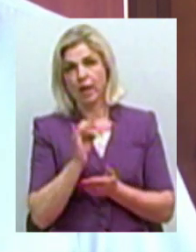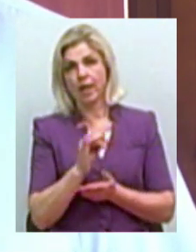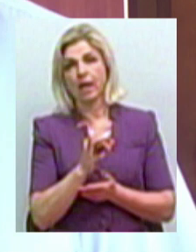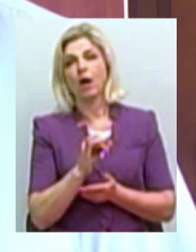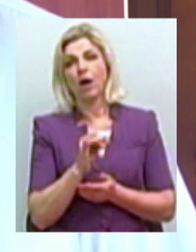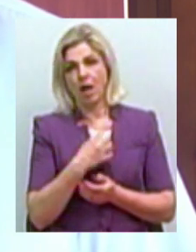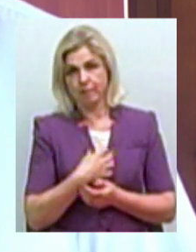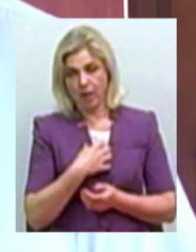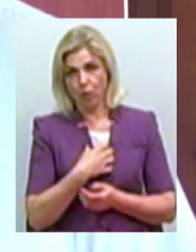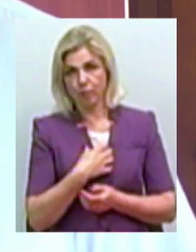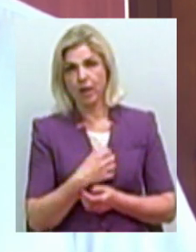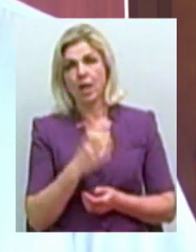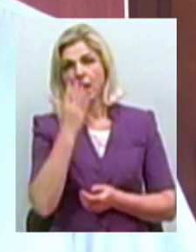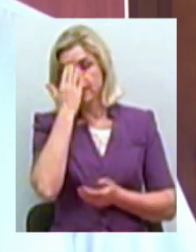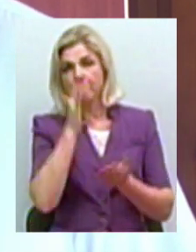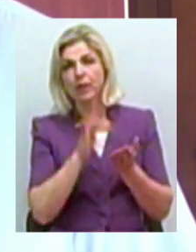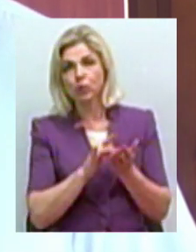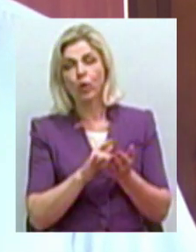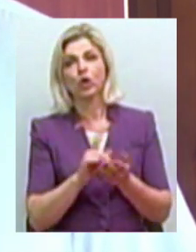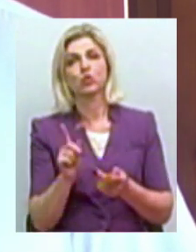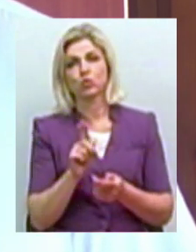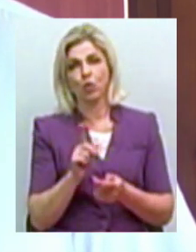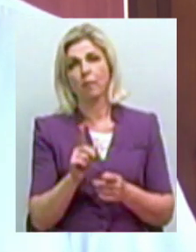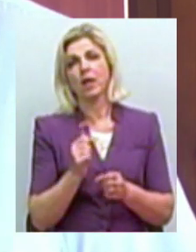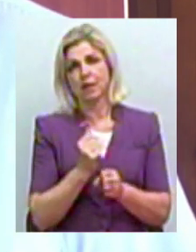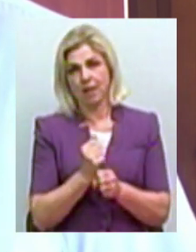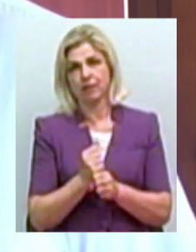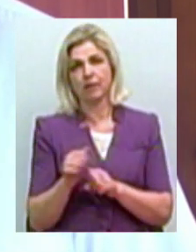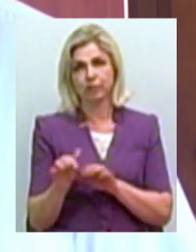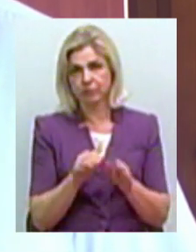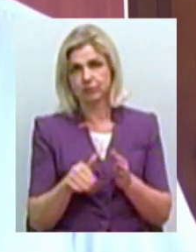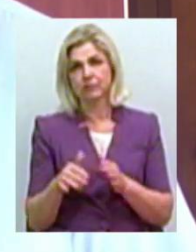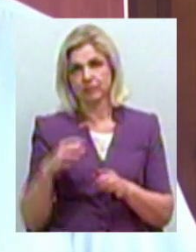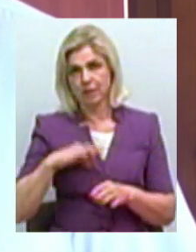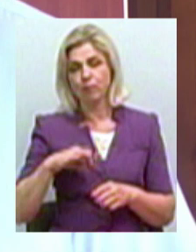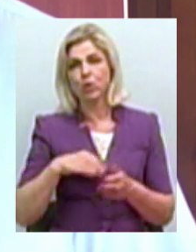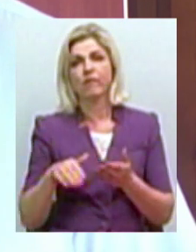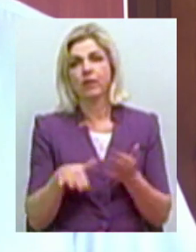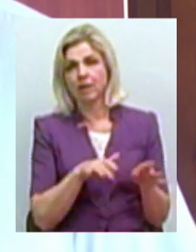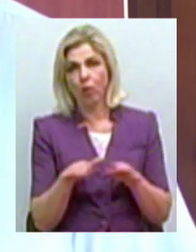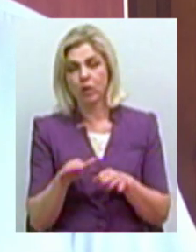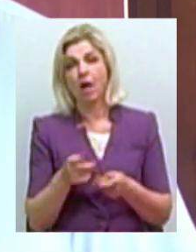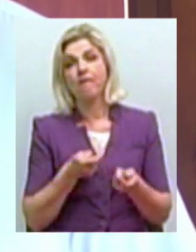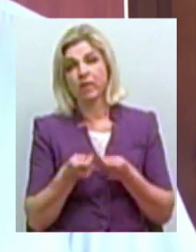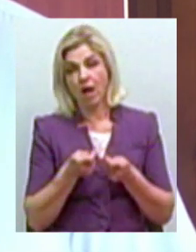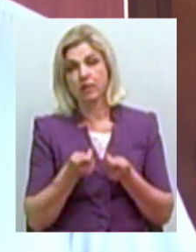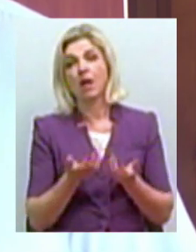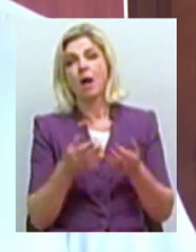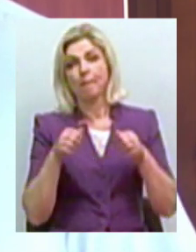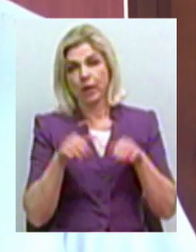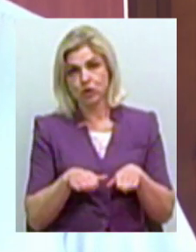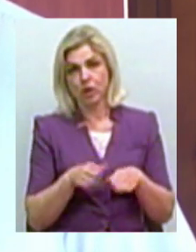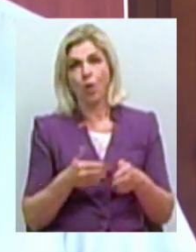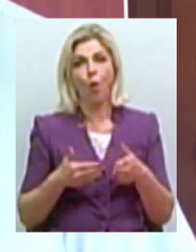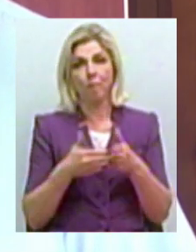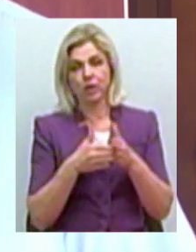з метою вжиття заходів. Влада це правильно прийняла рішення обмежити